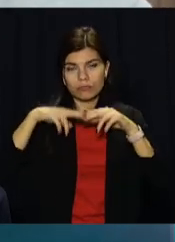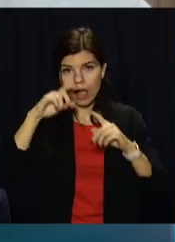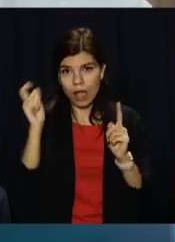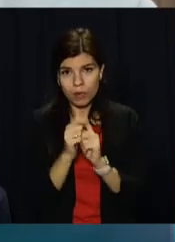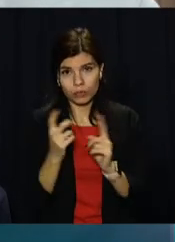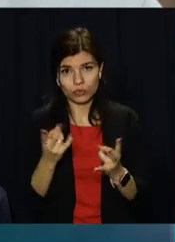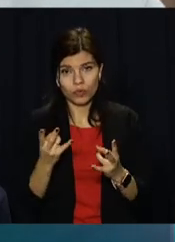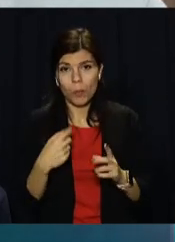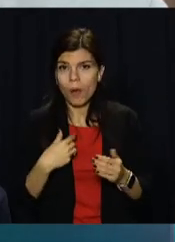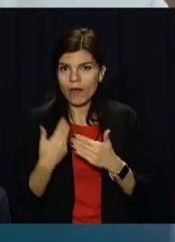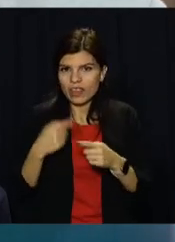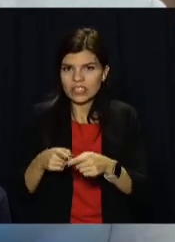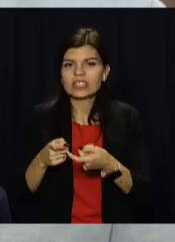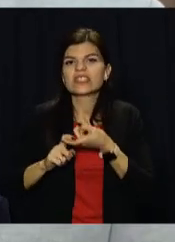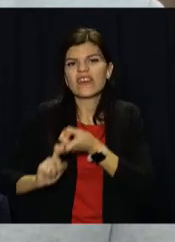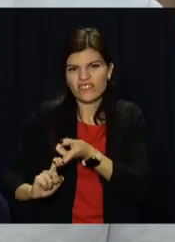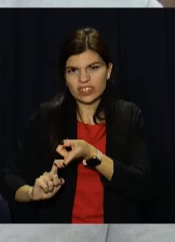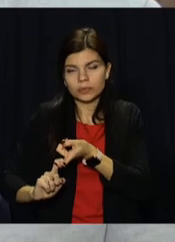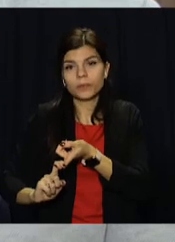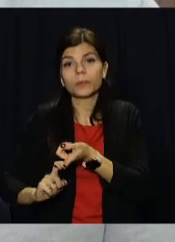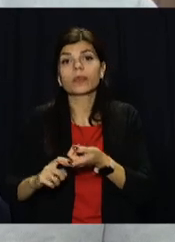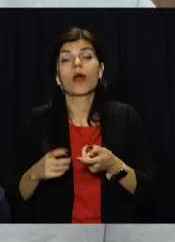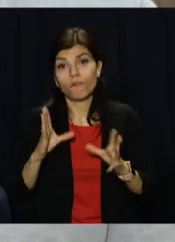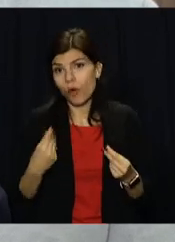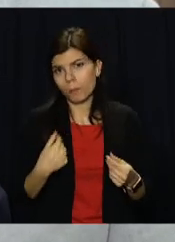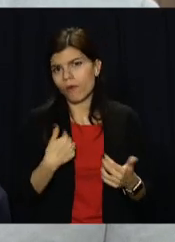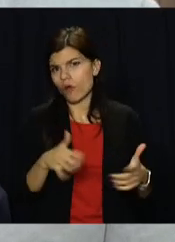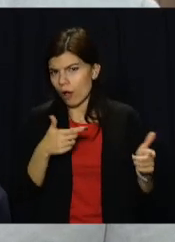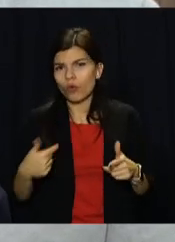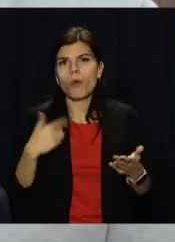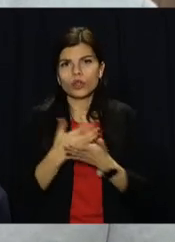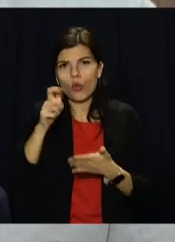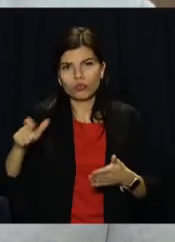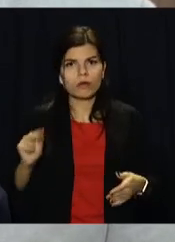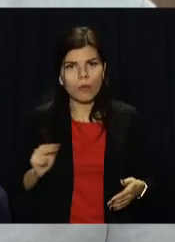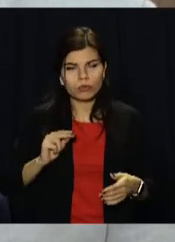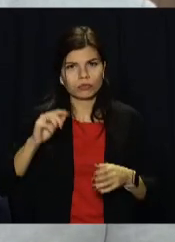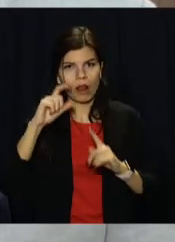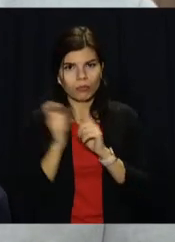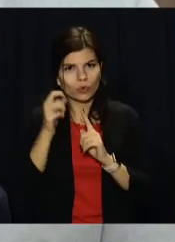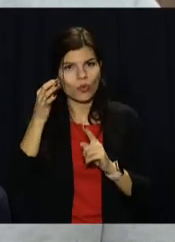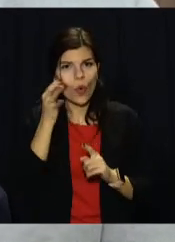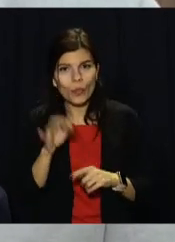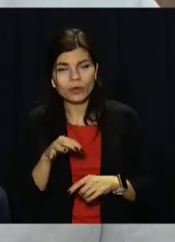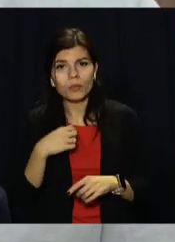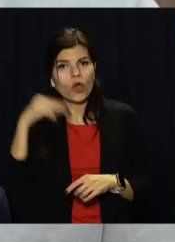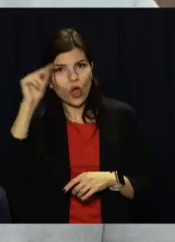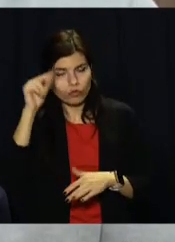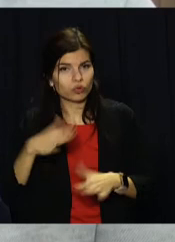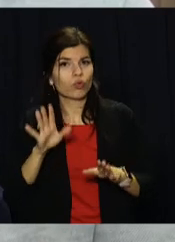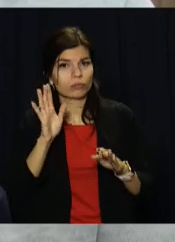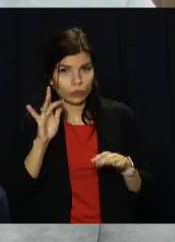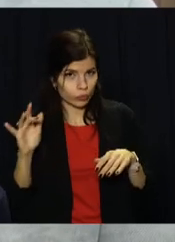що в першу чергу ми від цього залежні. Нормативно ми до цього готові, у нас є персонал повністю, ми пройшли все навчання